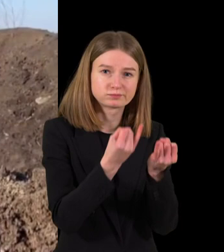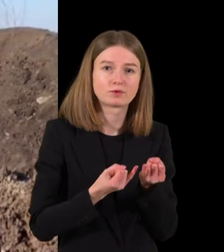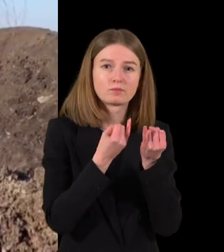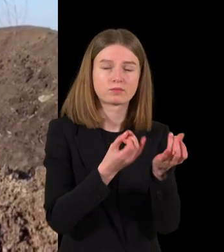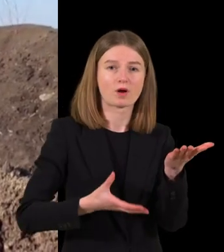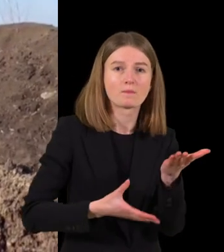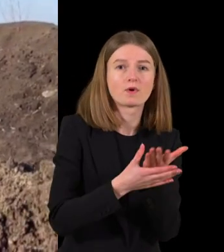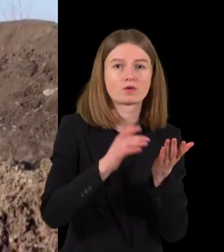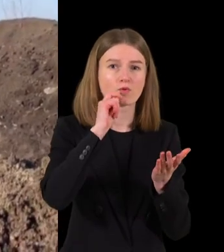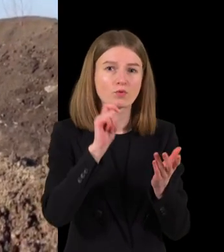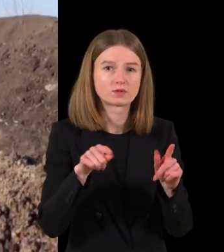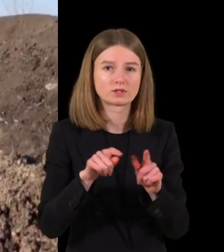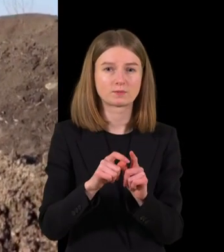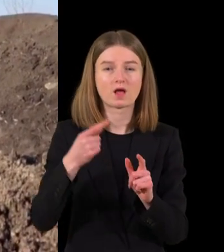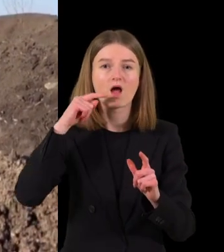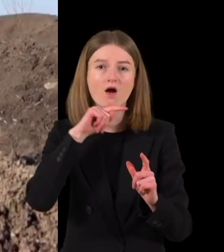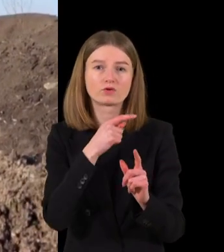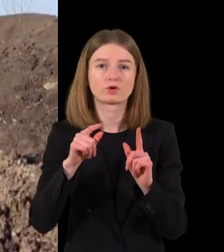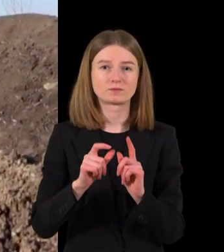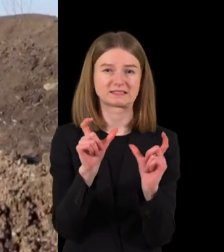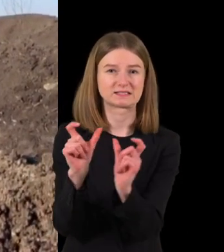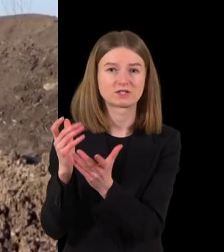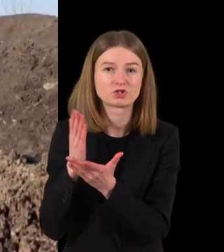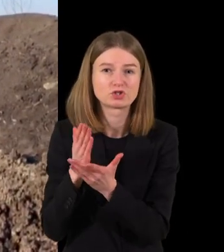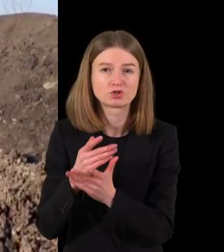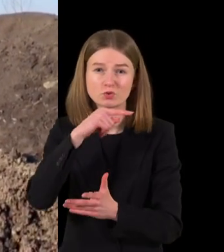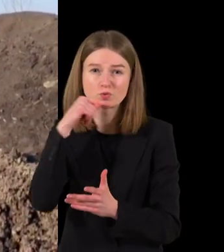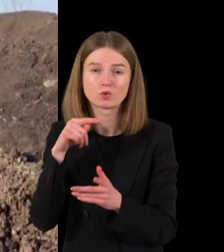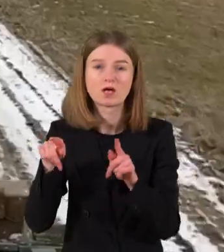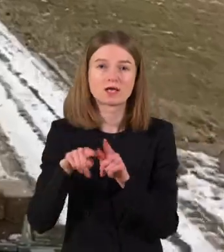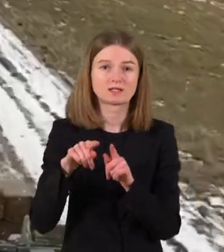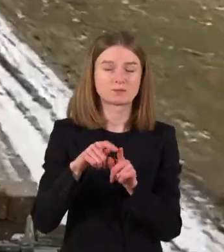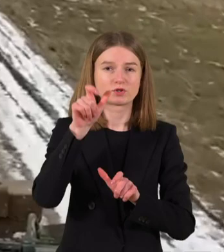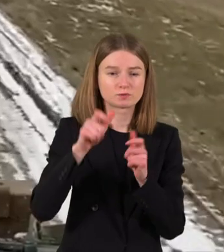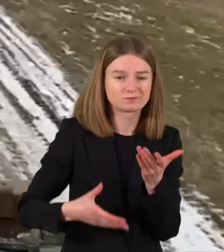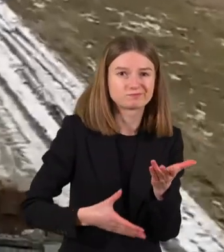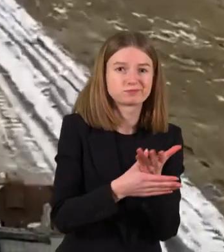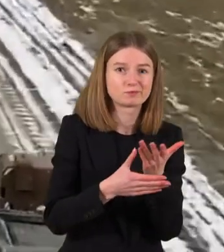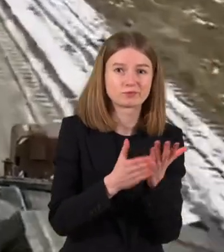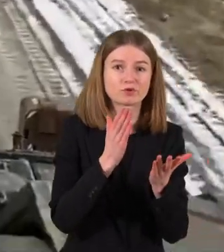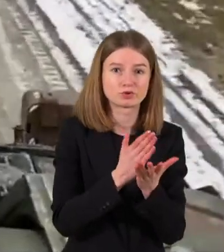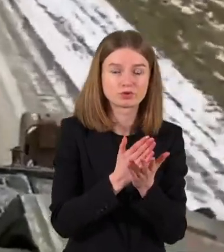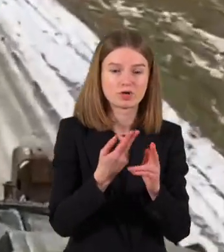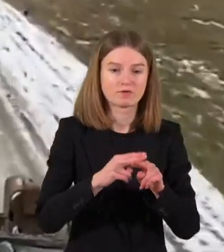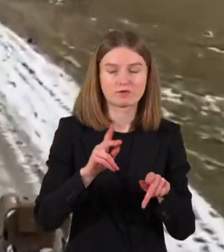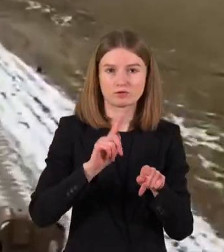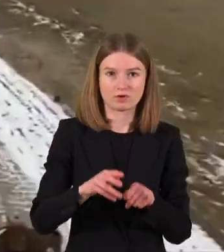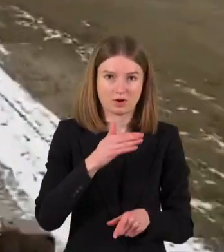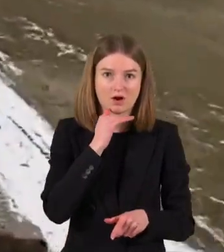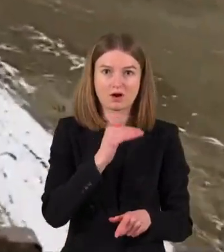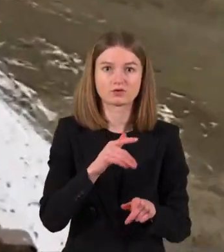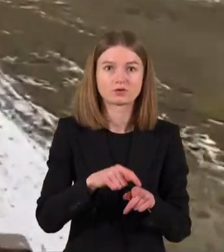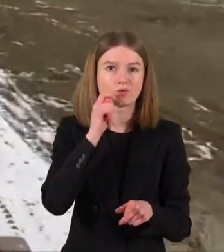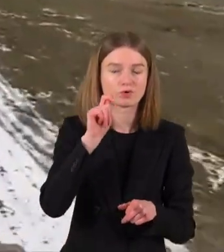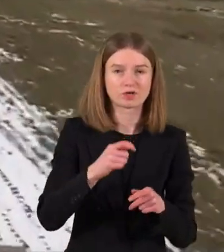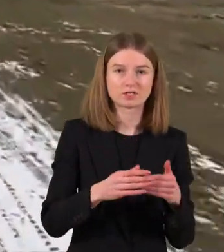daugėjant ekonominių sankcijų, stipriant diplomatiniai, politiniai ir pilietiniai paramai. Ano trenginio dalyvių tapo akivaizdu, kad Ukraina